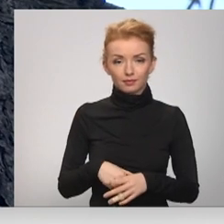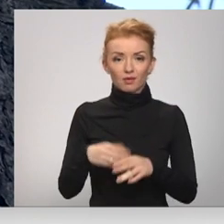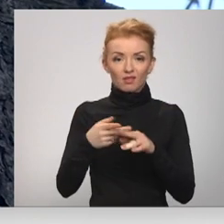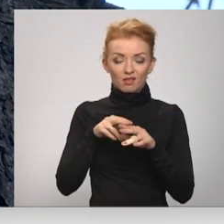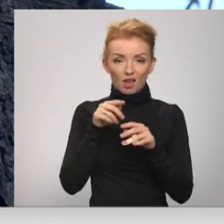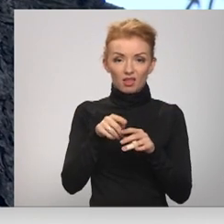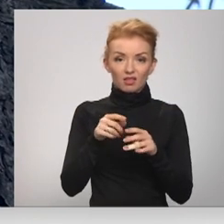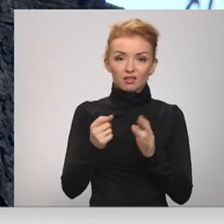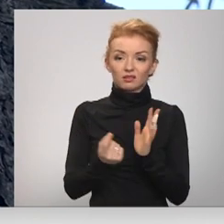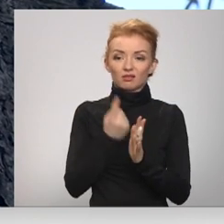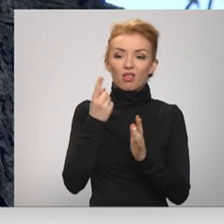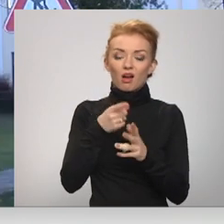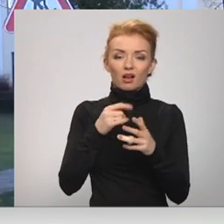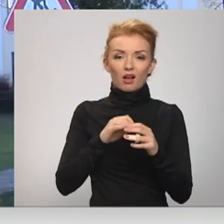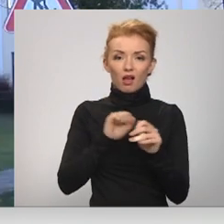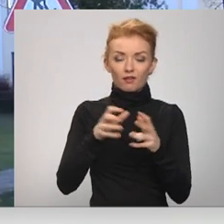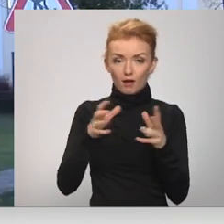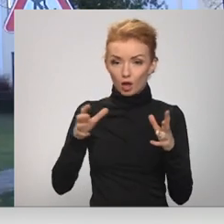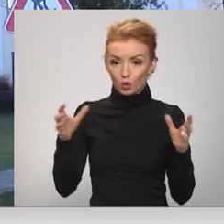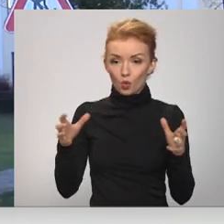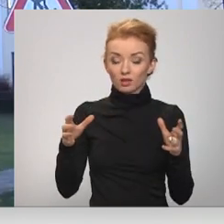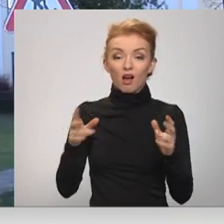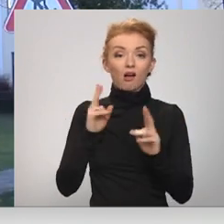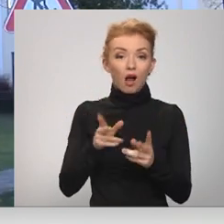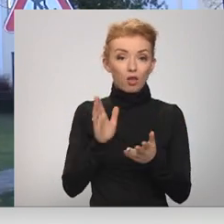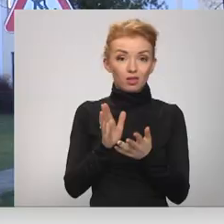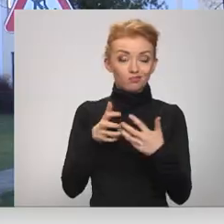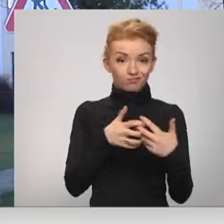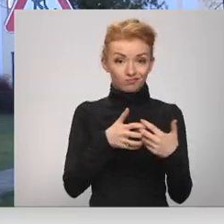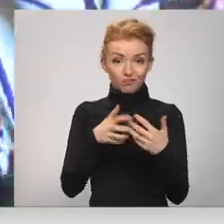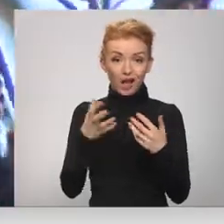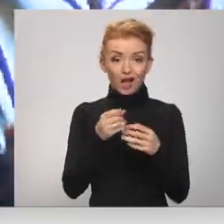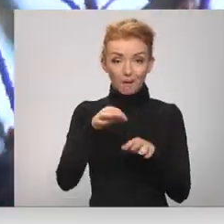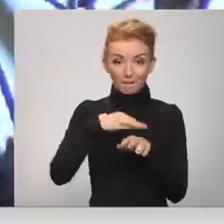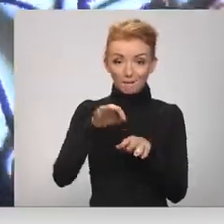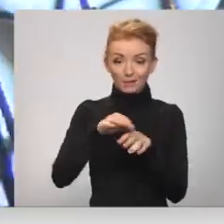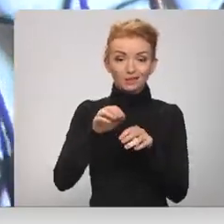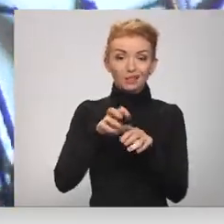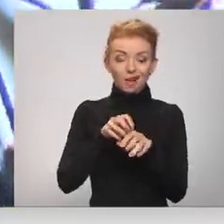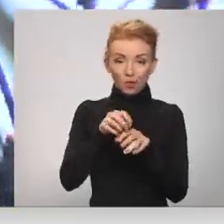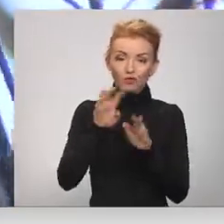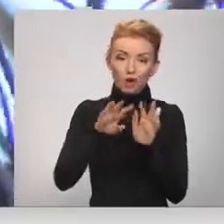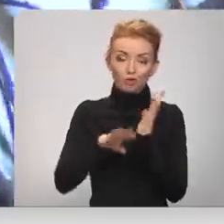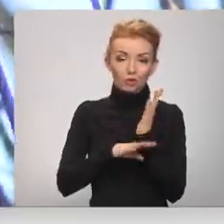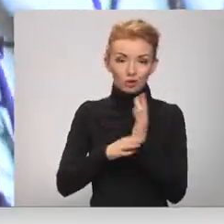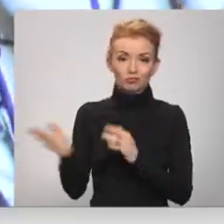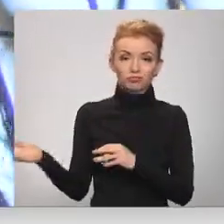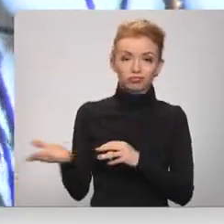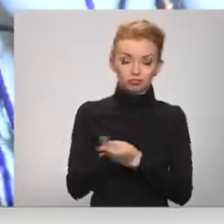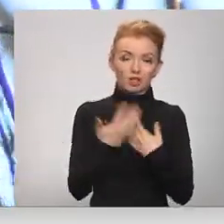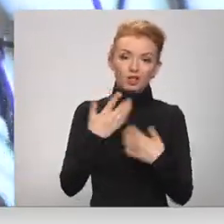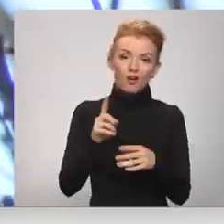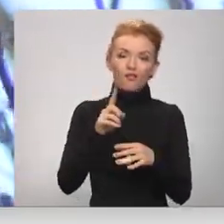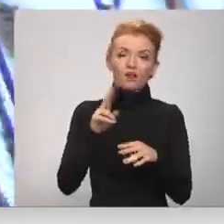tādas nelielas dzīres ir uzrīkojuši. Vienīgais risinājums cīņā ar mīsgrauzi ir koku izciršana. Viļānos tam jau saņems atbildīgo